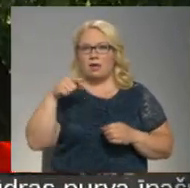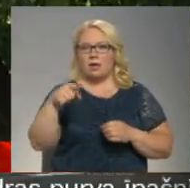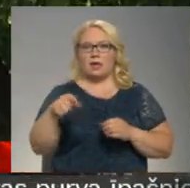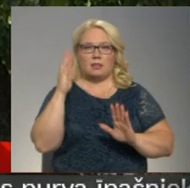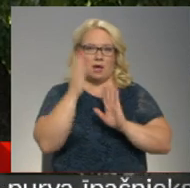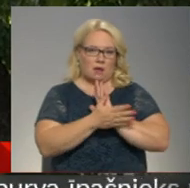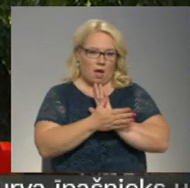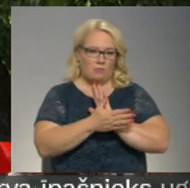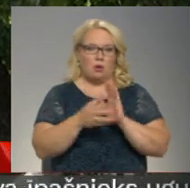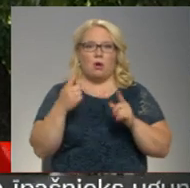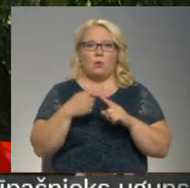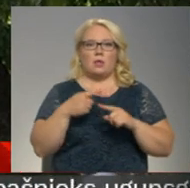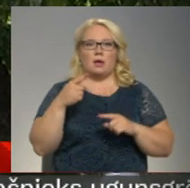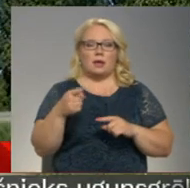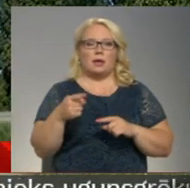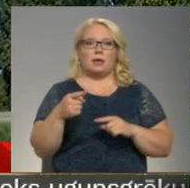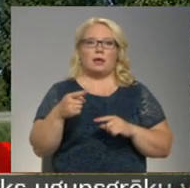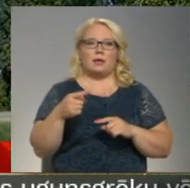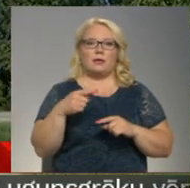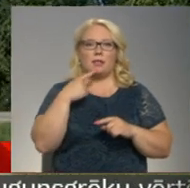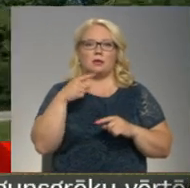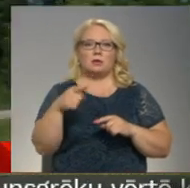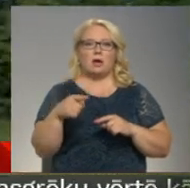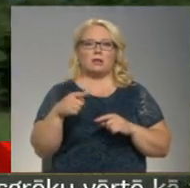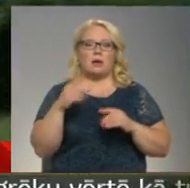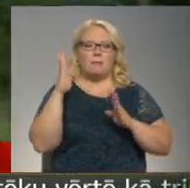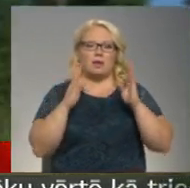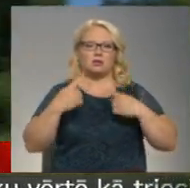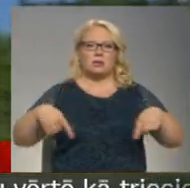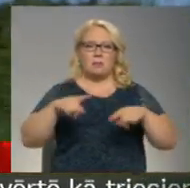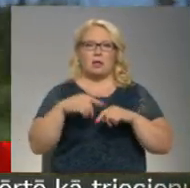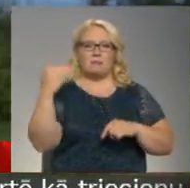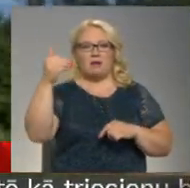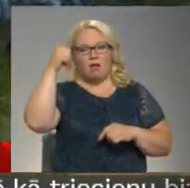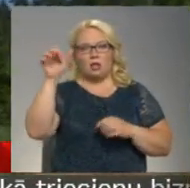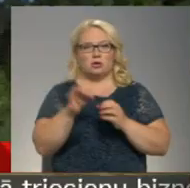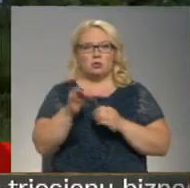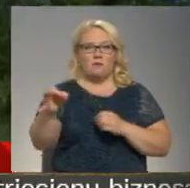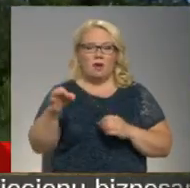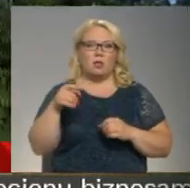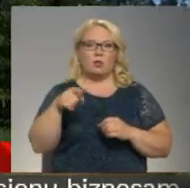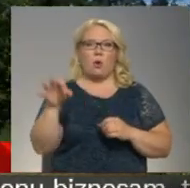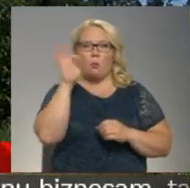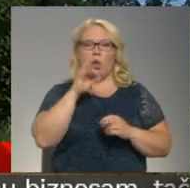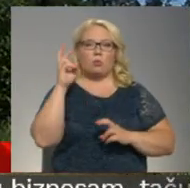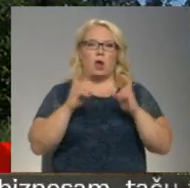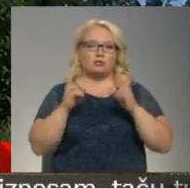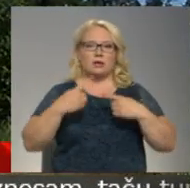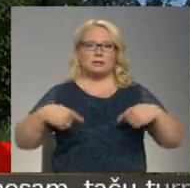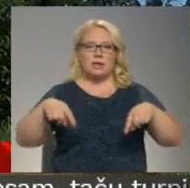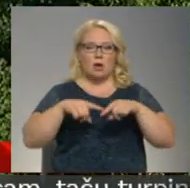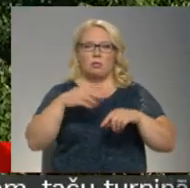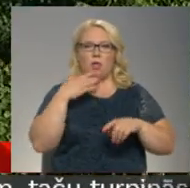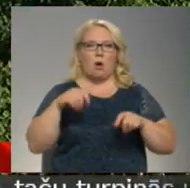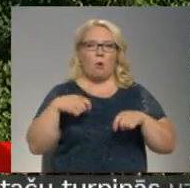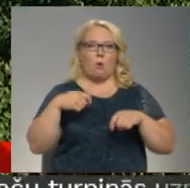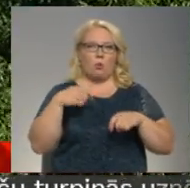seceni. Ukraiņas uzņēma movas tā ir iecerēja. Valstī piederošā meža zemes gabalā valkas novadā bovēt olu ražošanas cehu nav dodas saļā